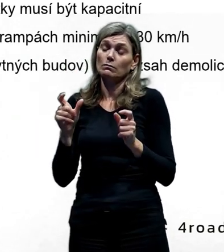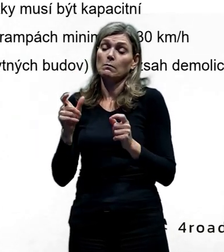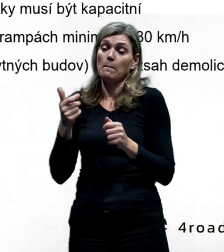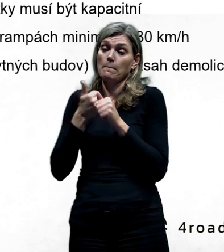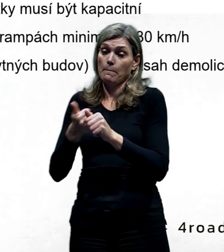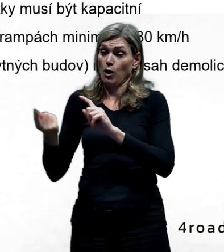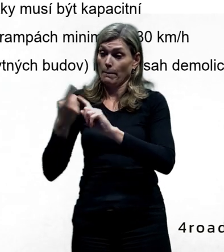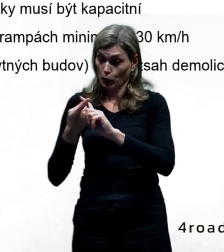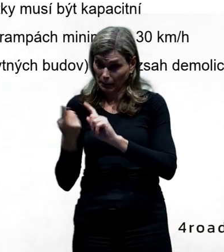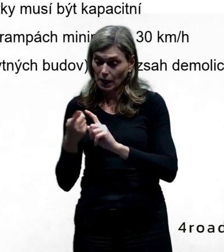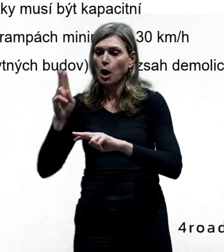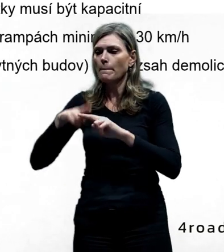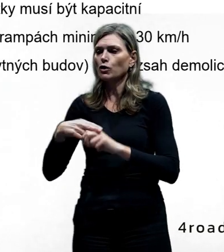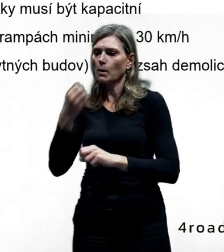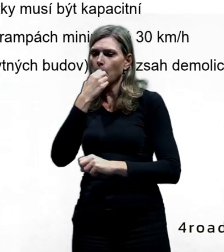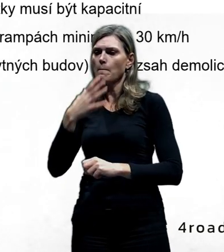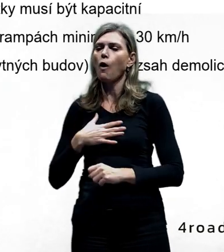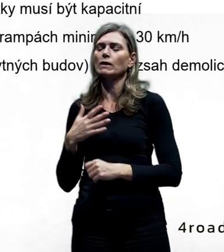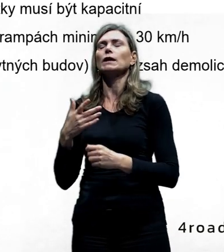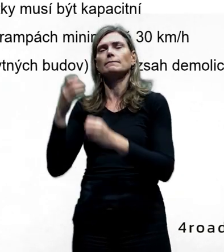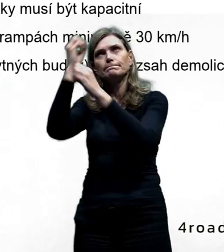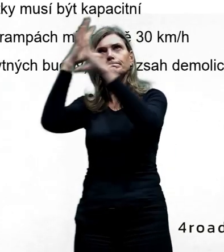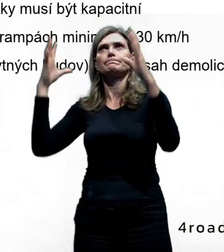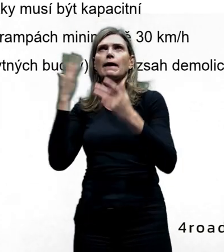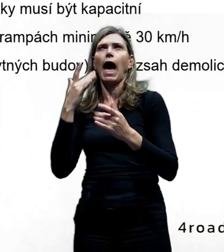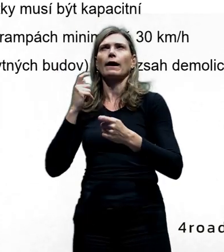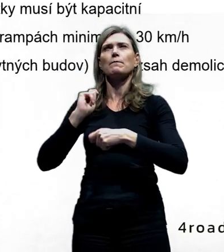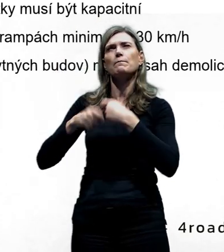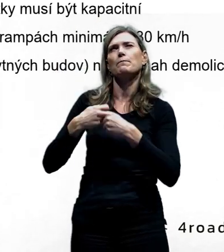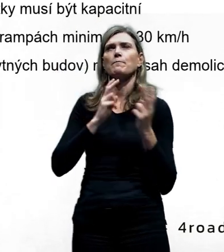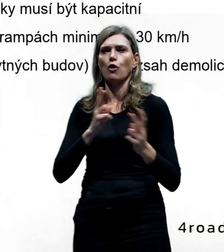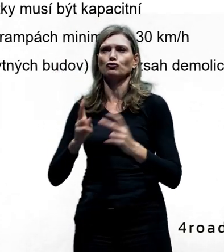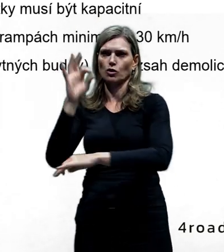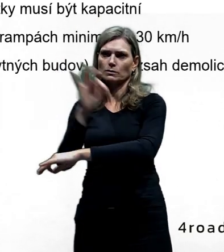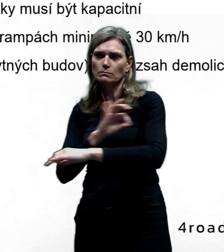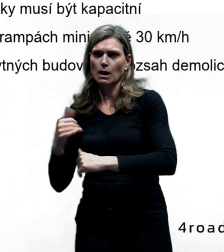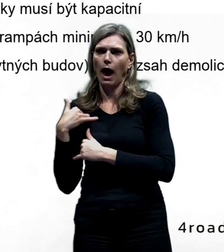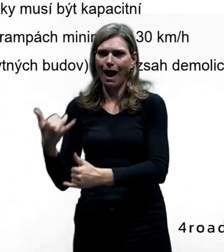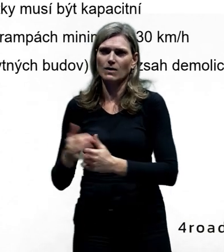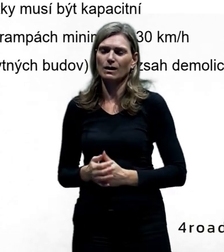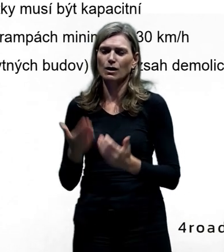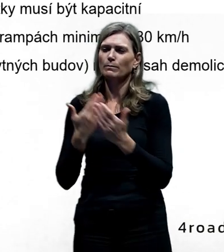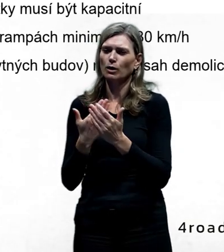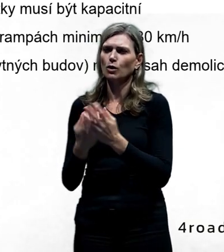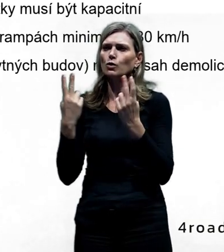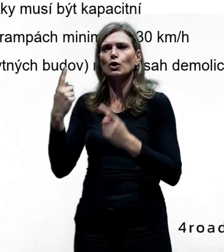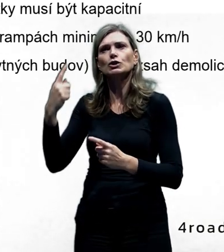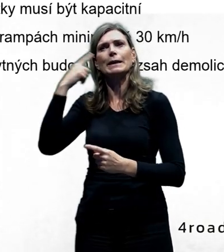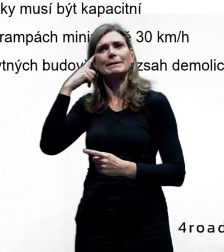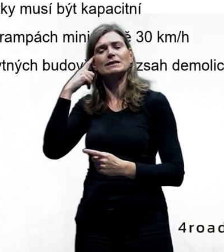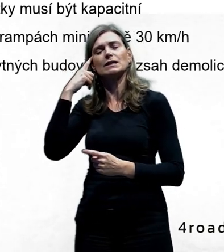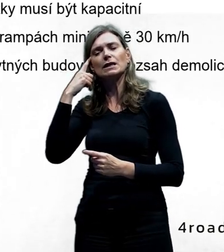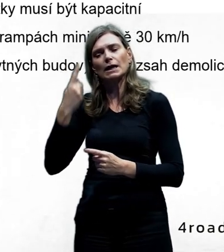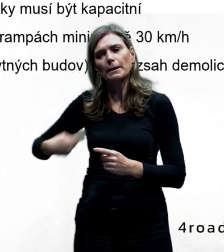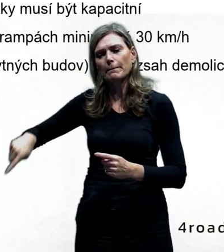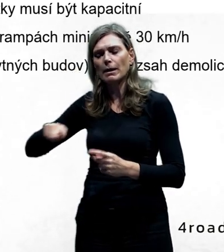způsobem se ten návrh může ubírat. Je potřeba si uvědomit, že museli jsme nějakým